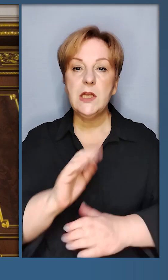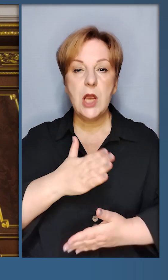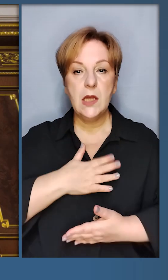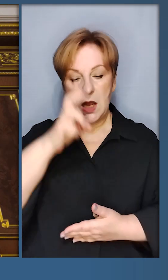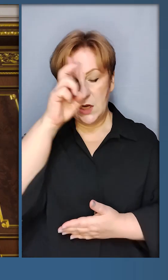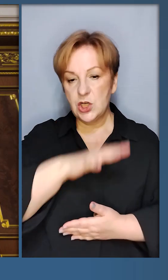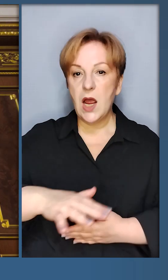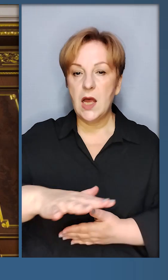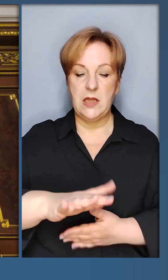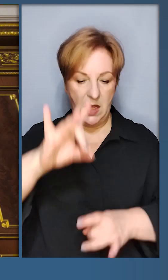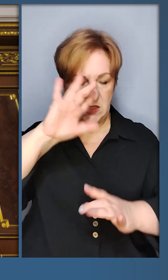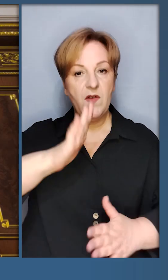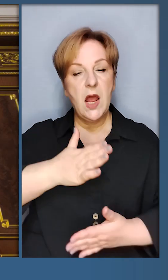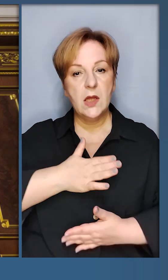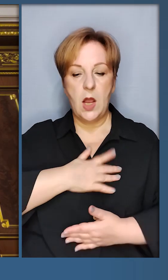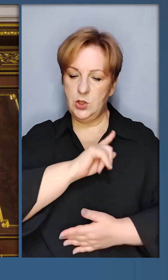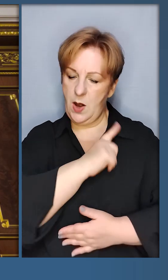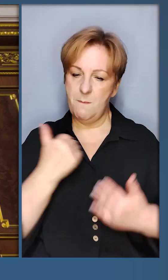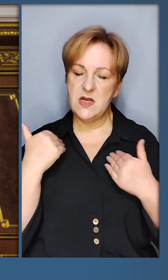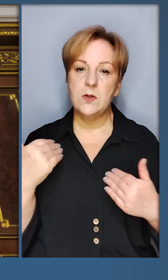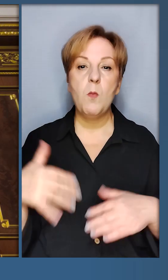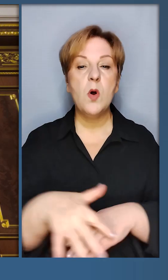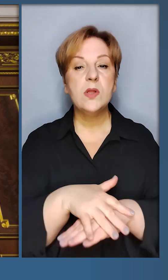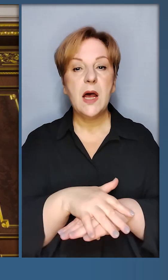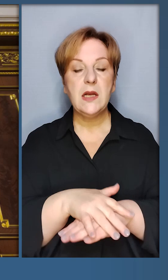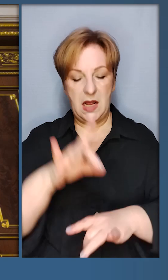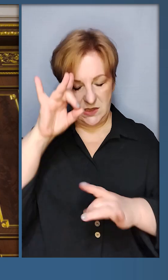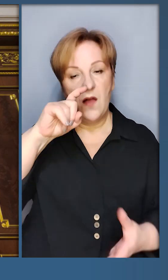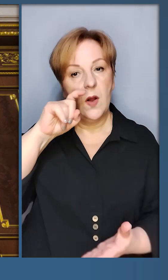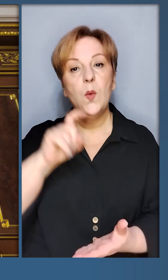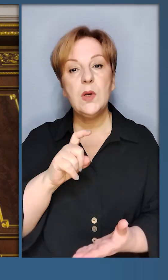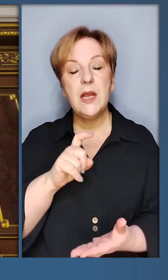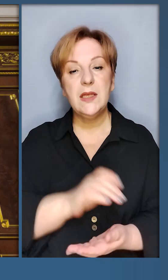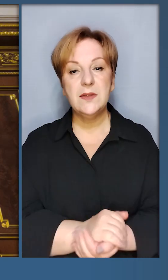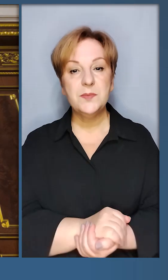хто захищає нашу державу. Слава нашому міцному народу. Слава Україні!